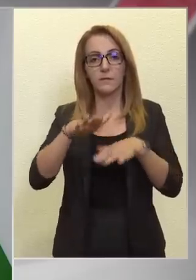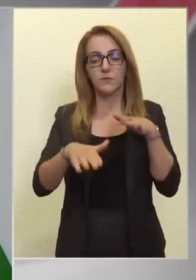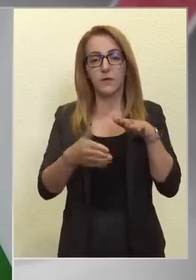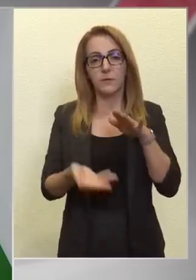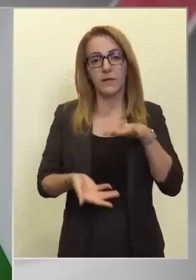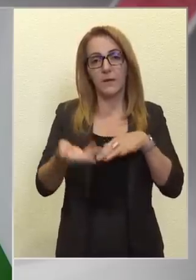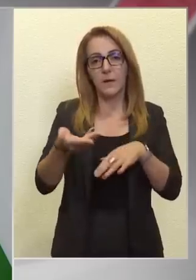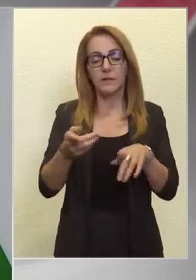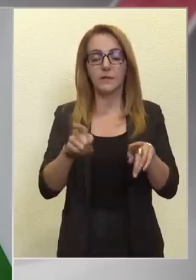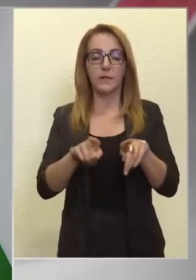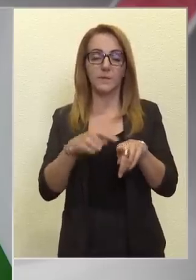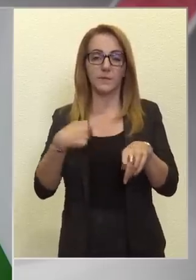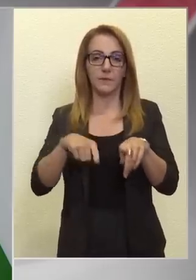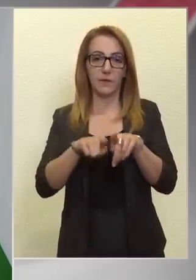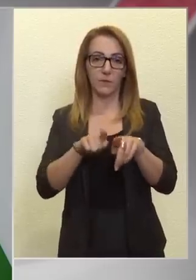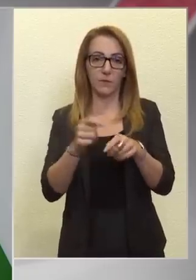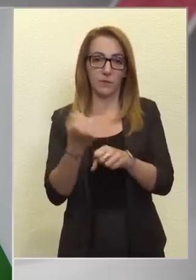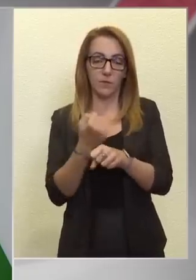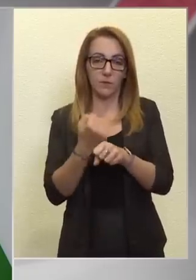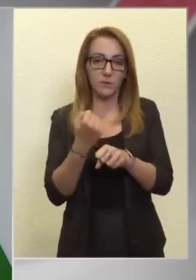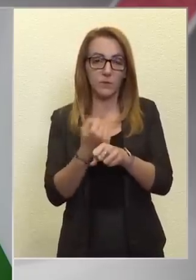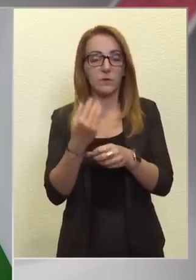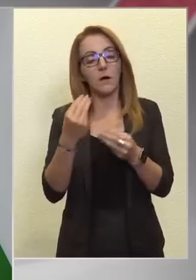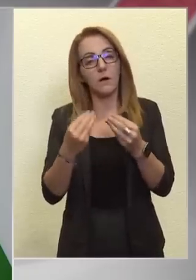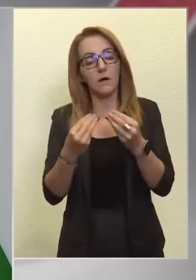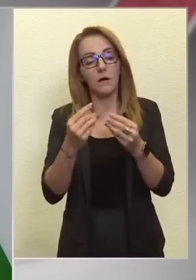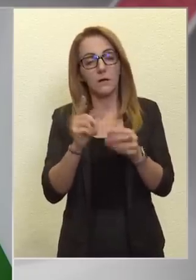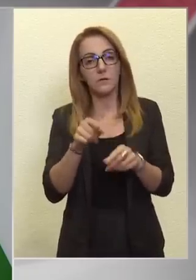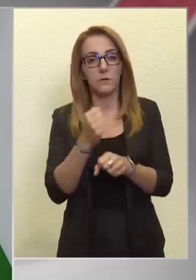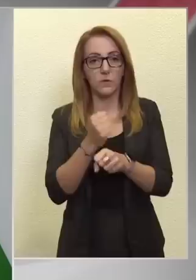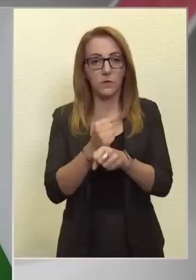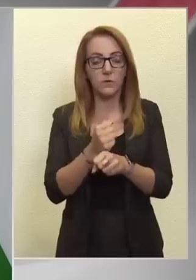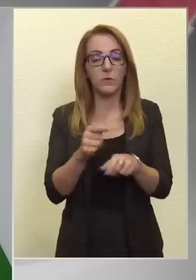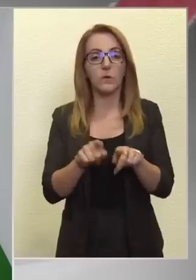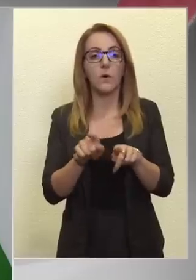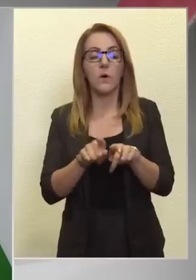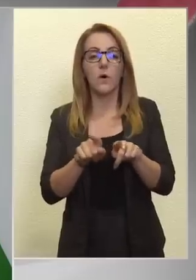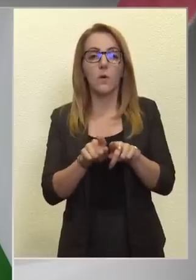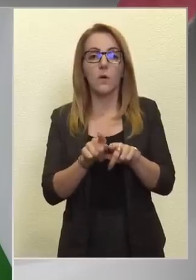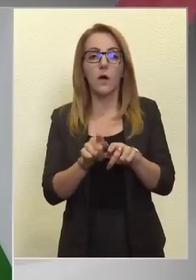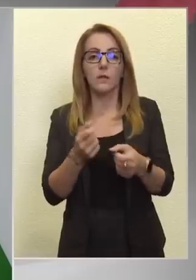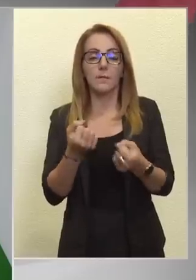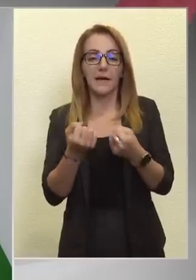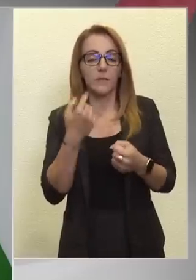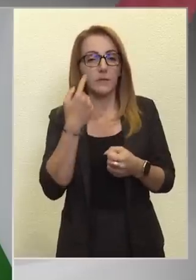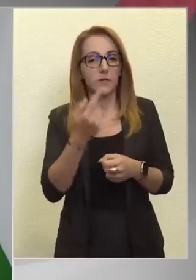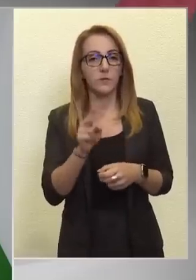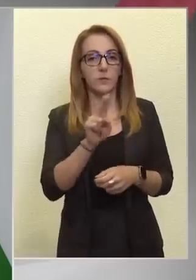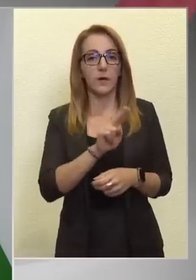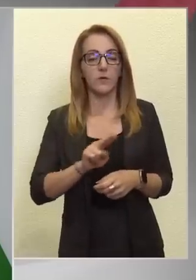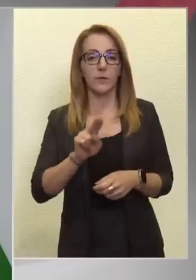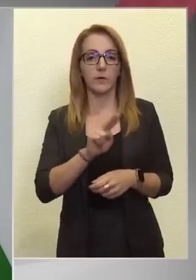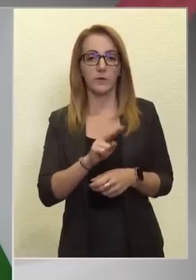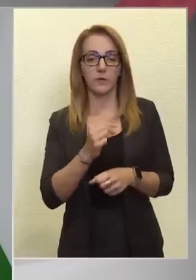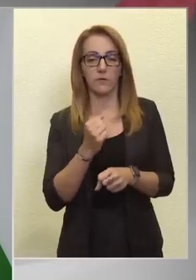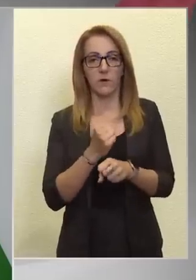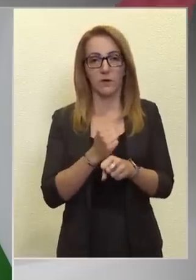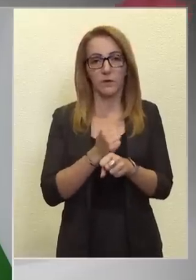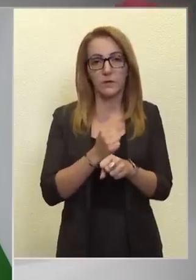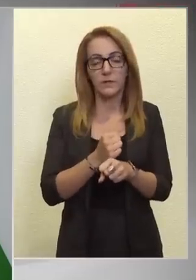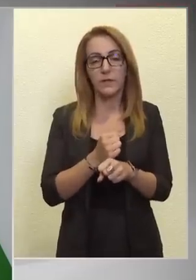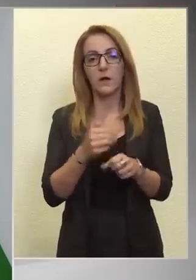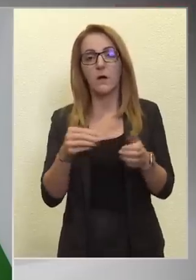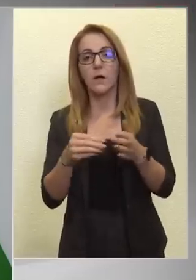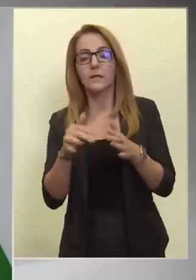dolgozunk, hogy olyan megállapodást tudjunk kötni az Európai Unióban, Európai Unióval, ahol ezeknek az ezer milliárdos